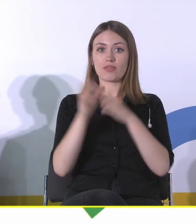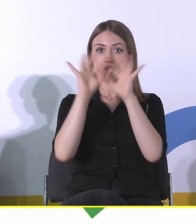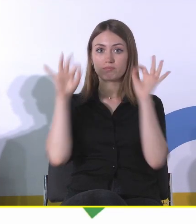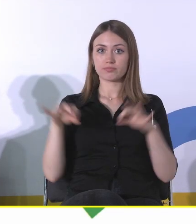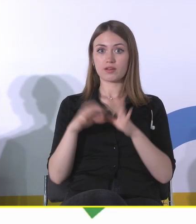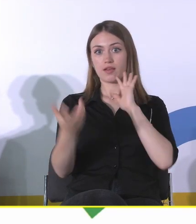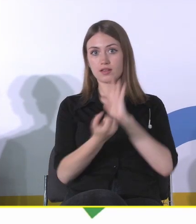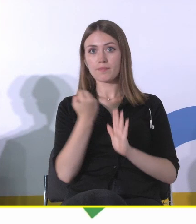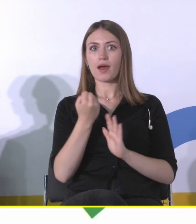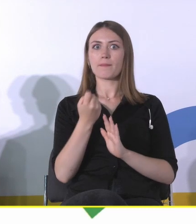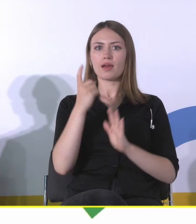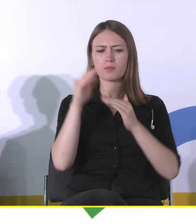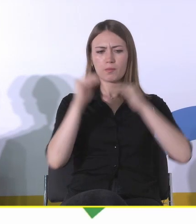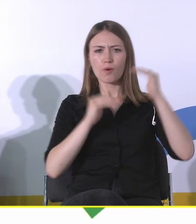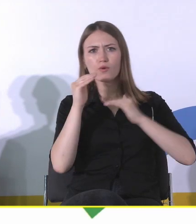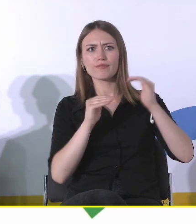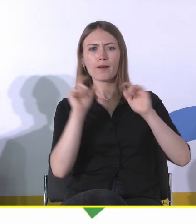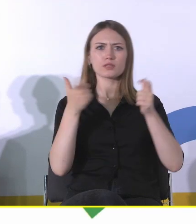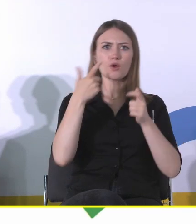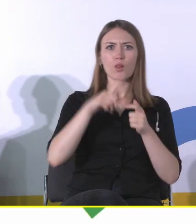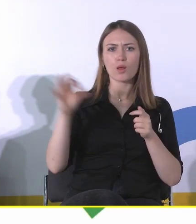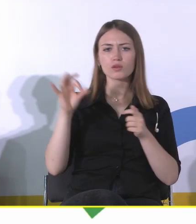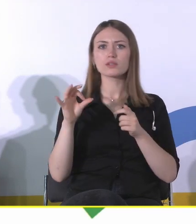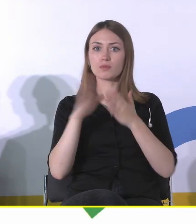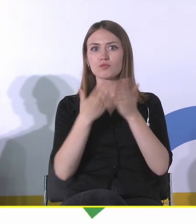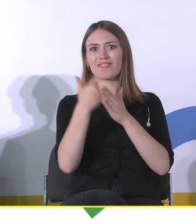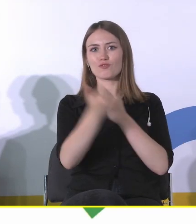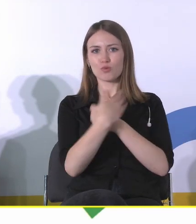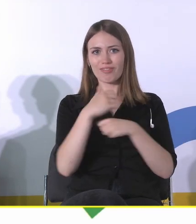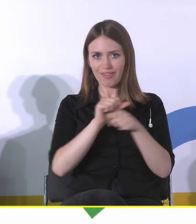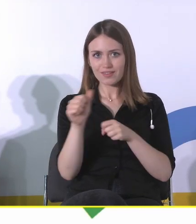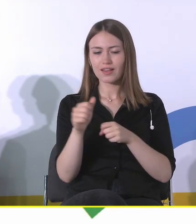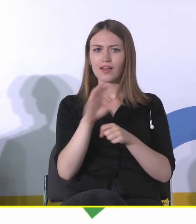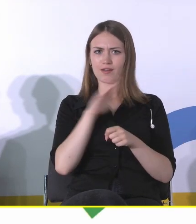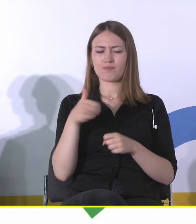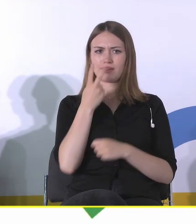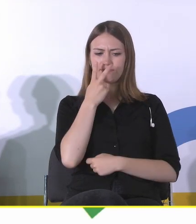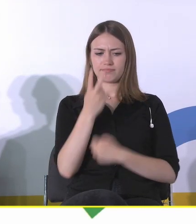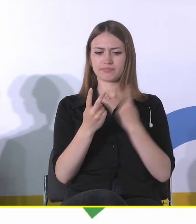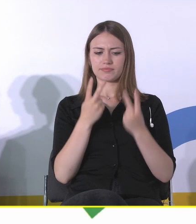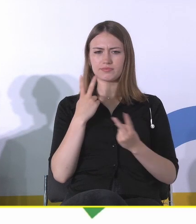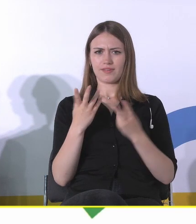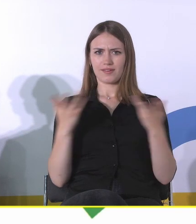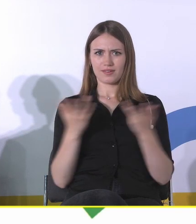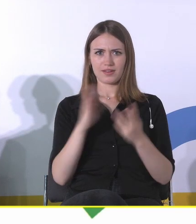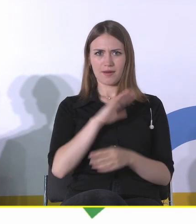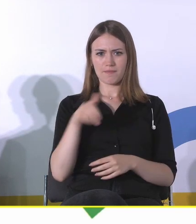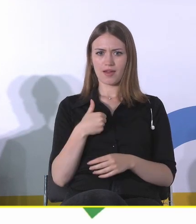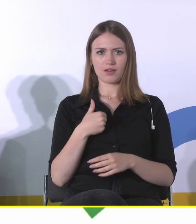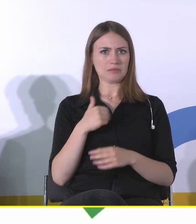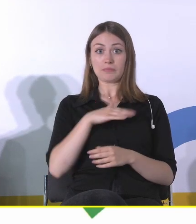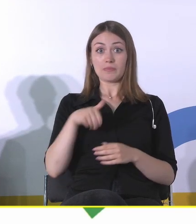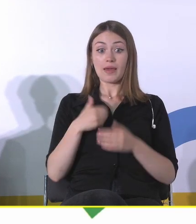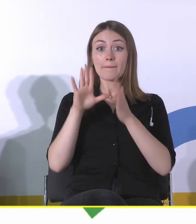potencjalnie, bo się dzieje za wschodnią granicą, no to potem patrzę, kurczę, gdzie my jesteśmy? To znaczy my mamy totalnie nieprzygotowane miasta